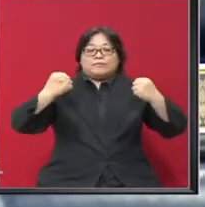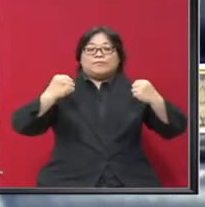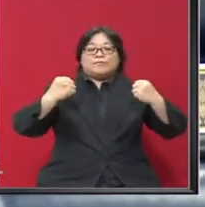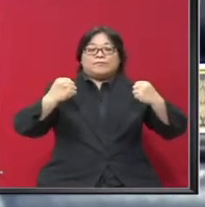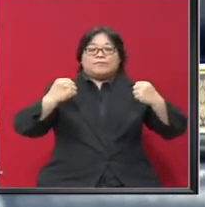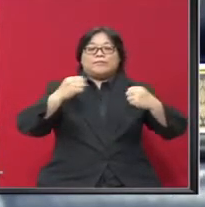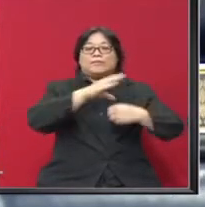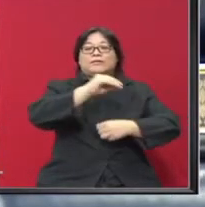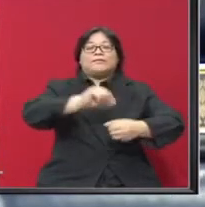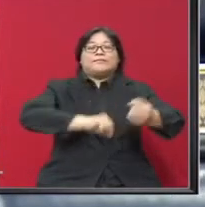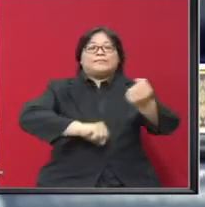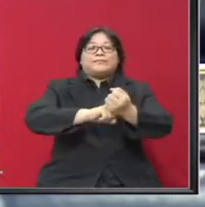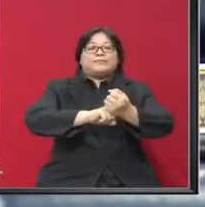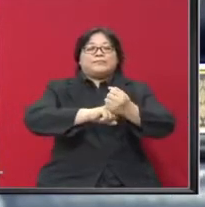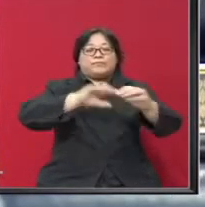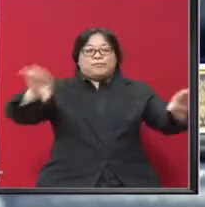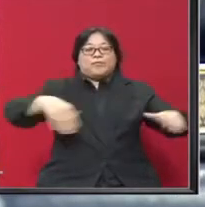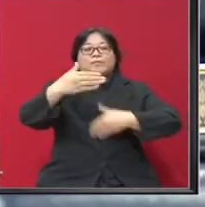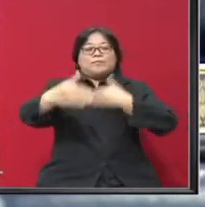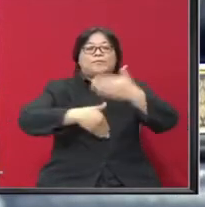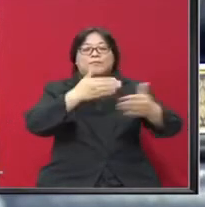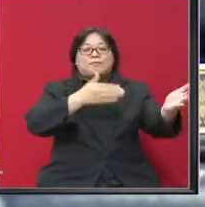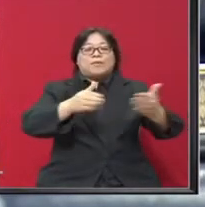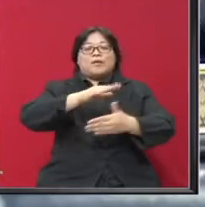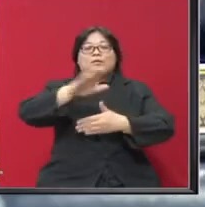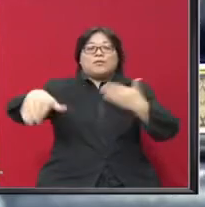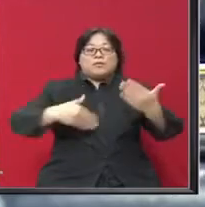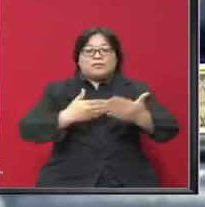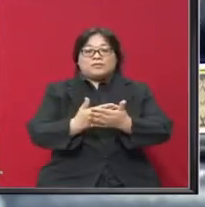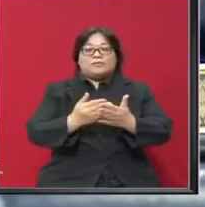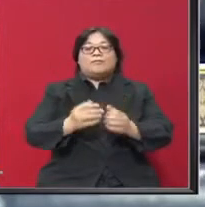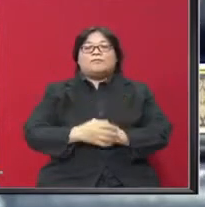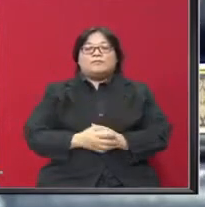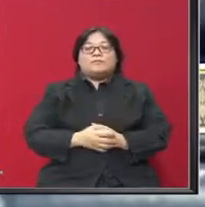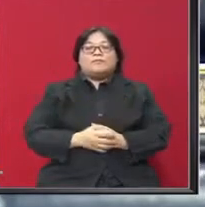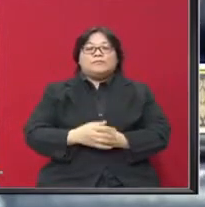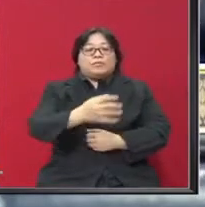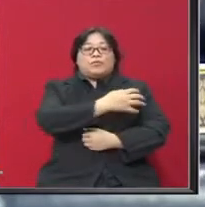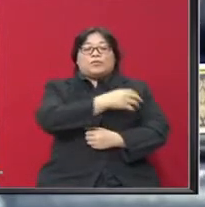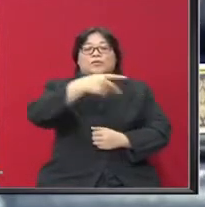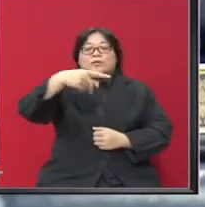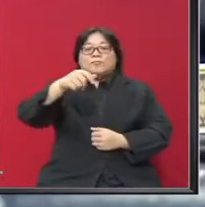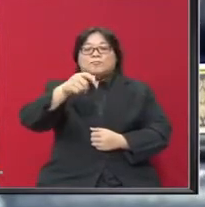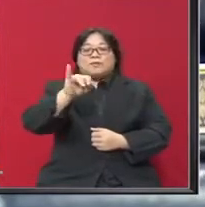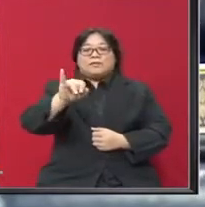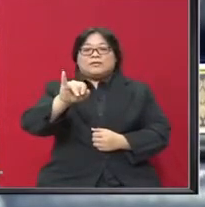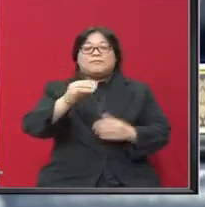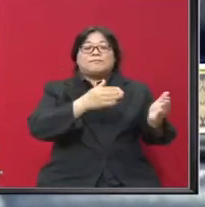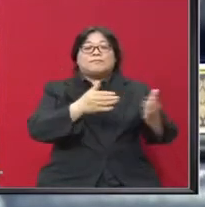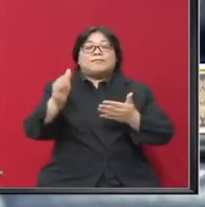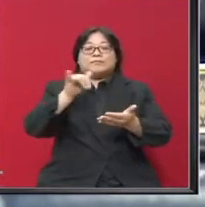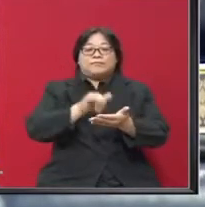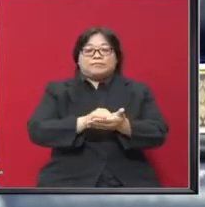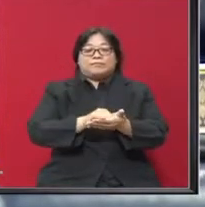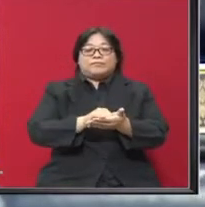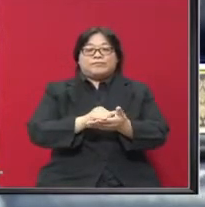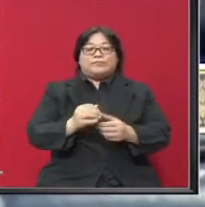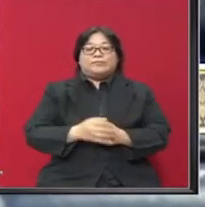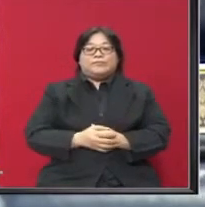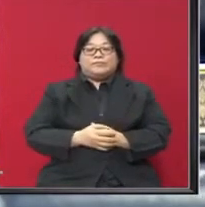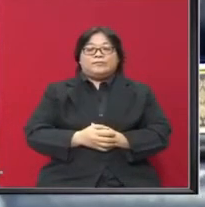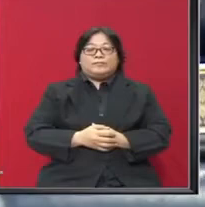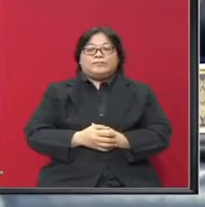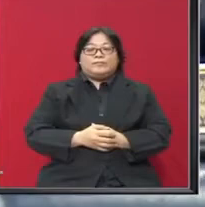dan menyokong pelaksanaan pelan holistik penguatkuasaan parti Pelan tersebut yang kita